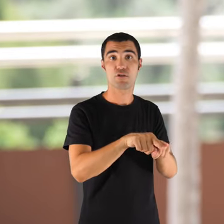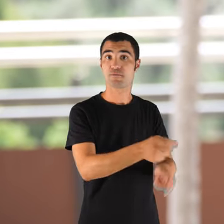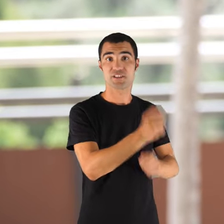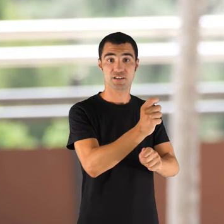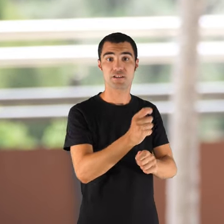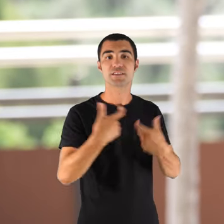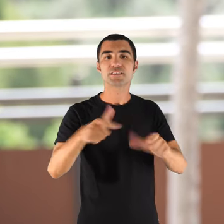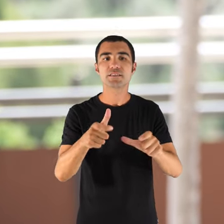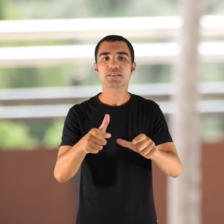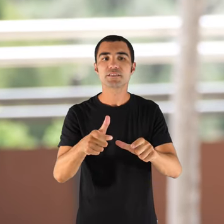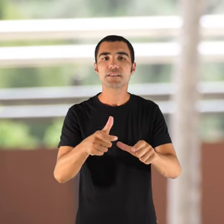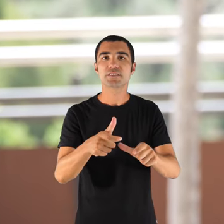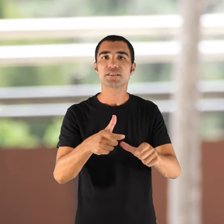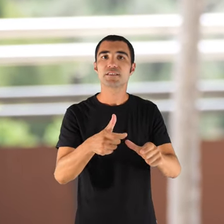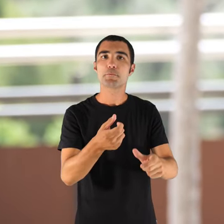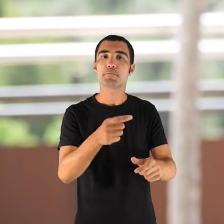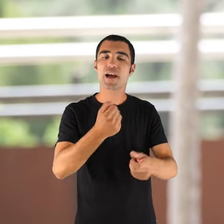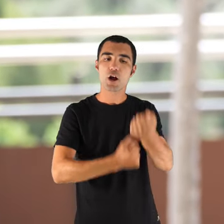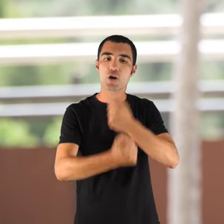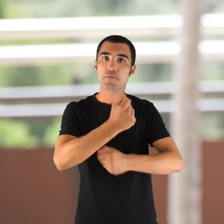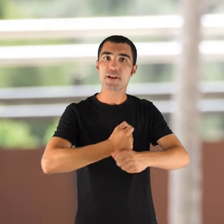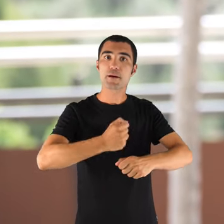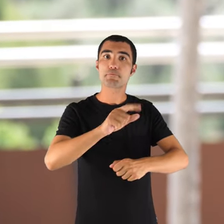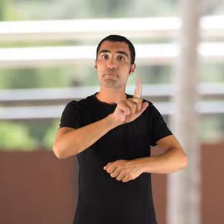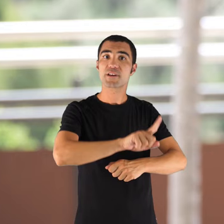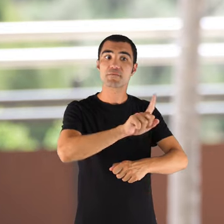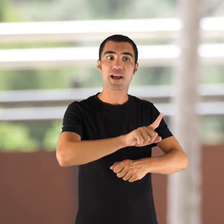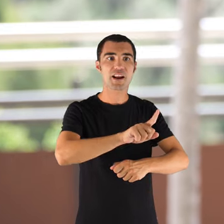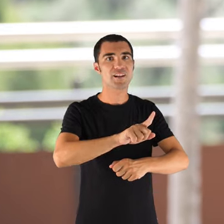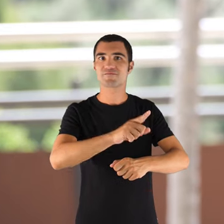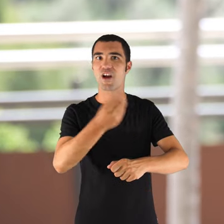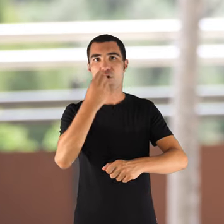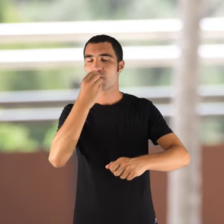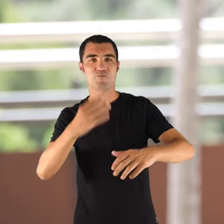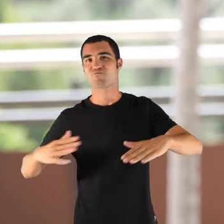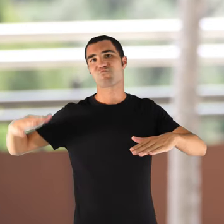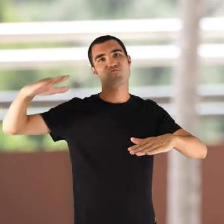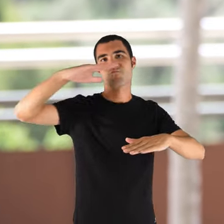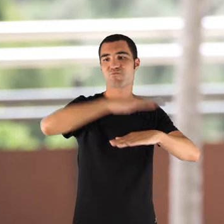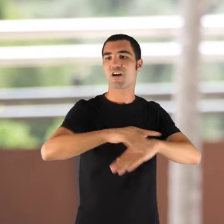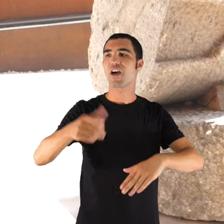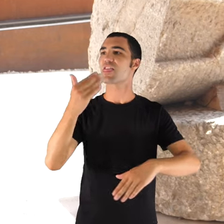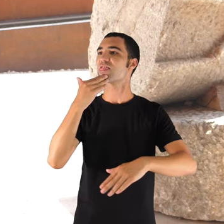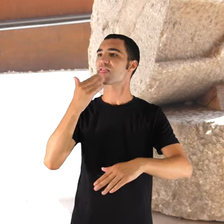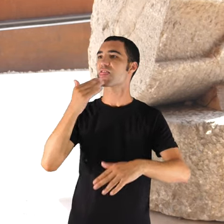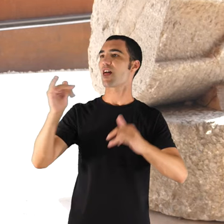doncs... en el meu punt de vista s'ha vist superat per aquest recreo...